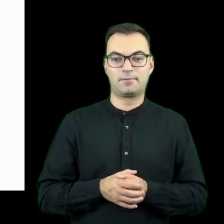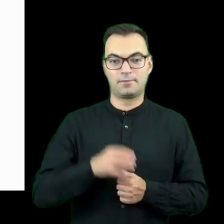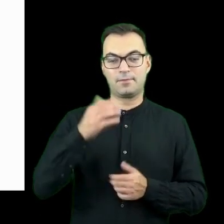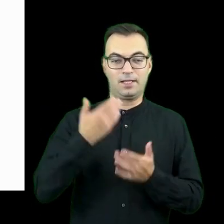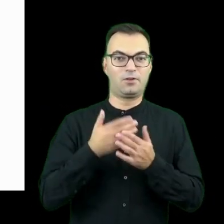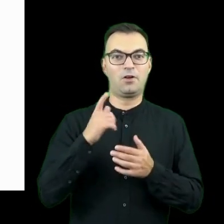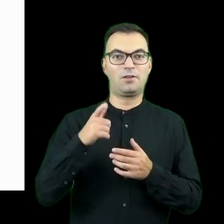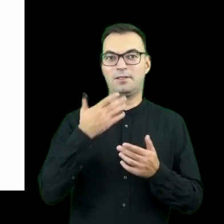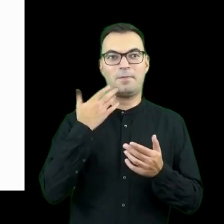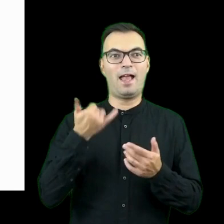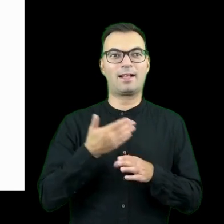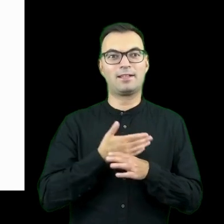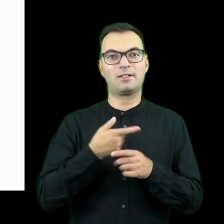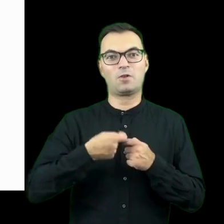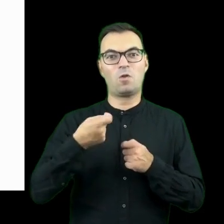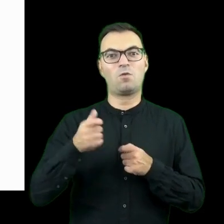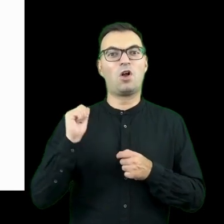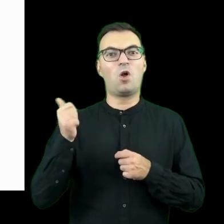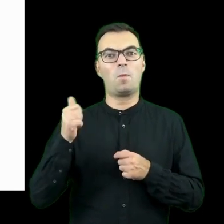budowania swoich kompetencji.